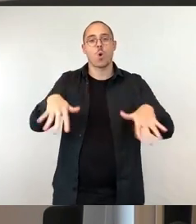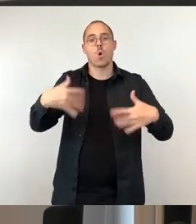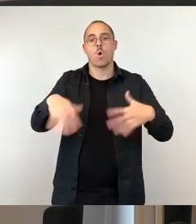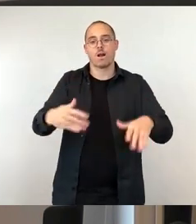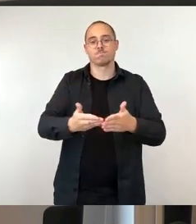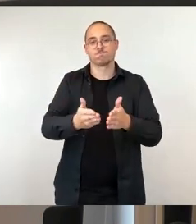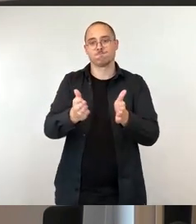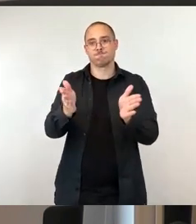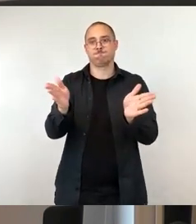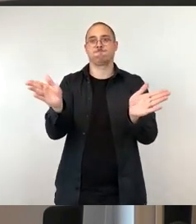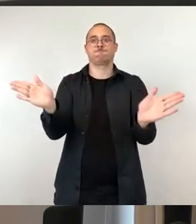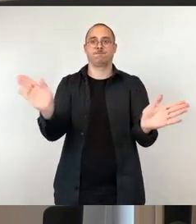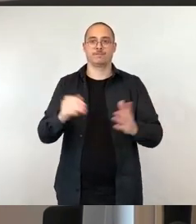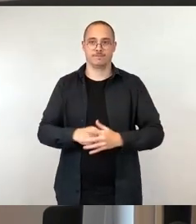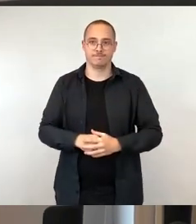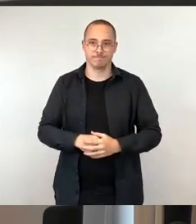hilft dabei aber nicht weiter.